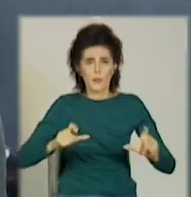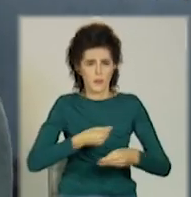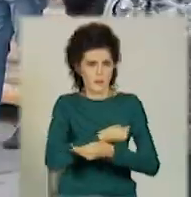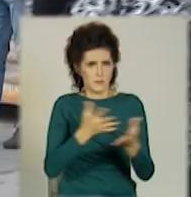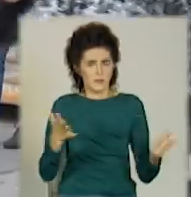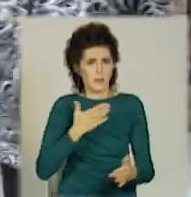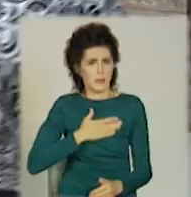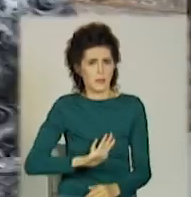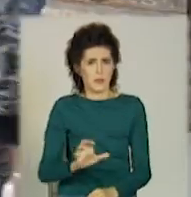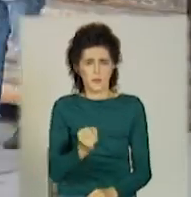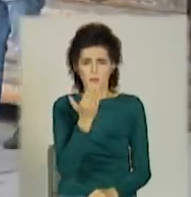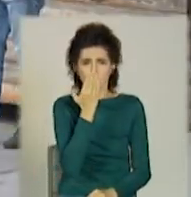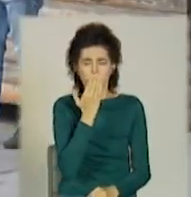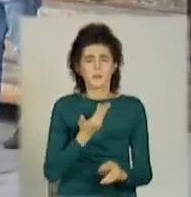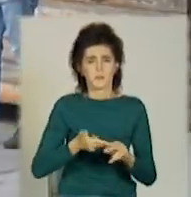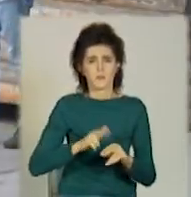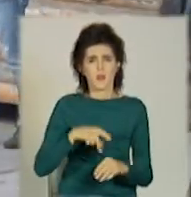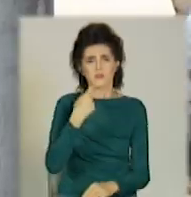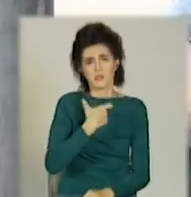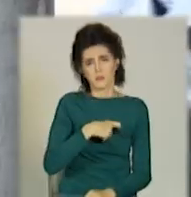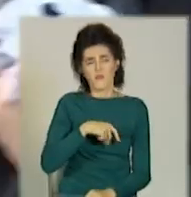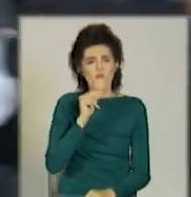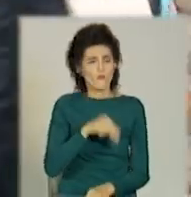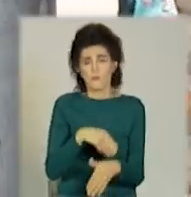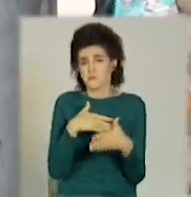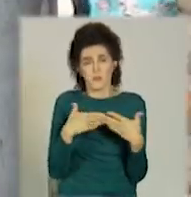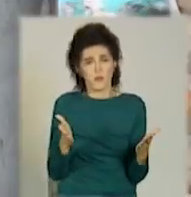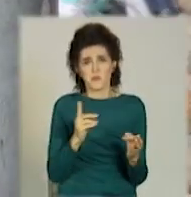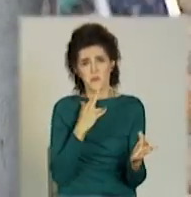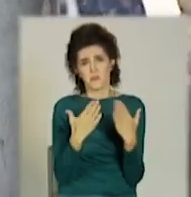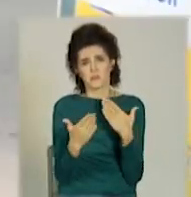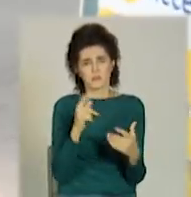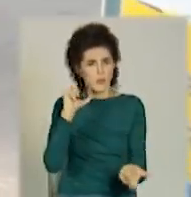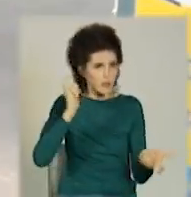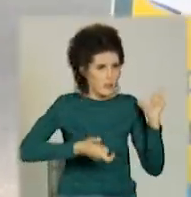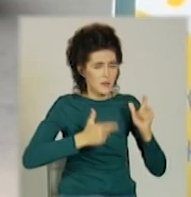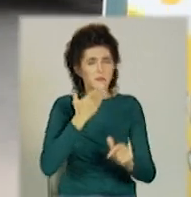теж вредиш. Самі ж курці провини не визнають та спілкуються неохоче.